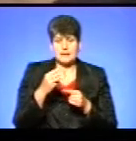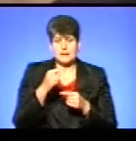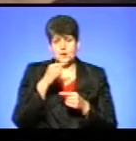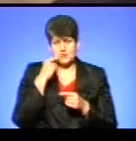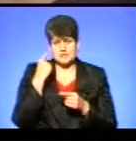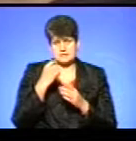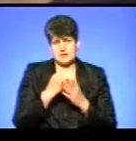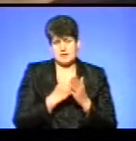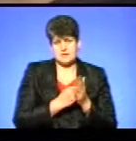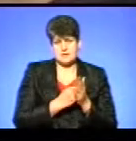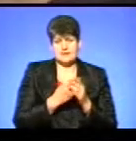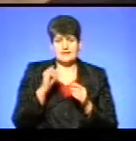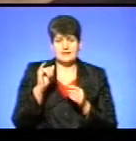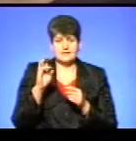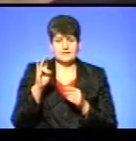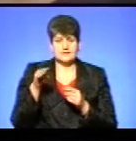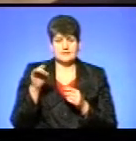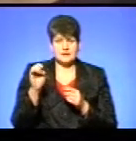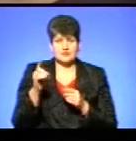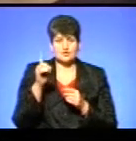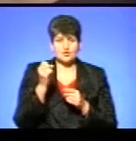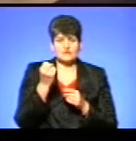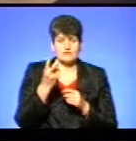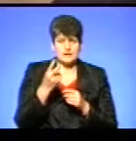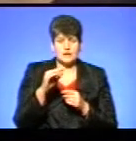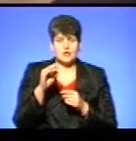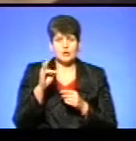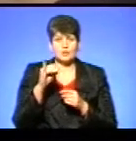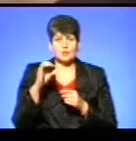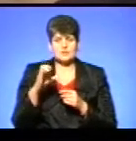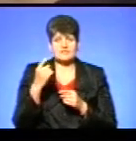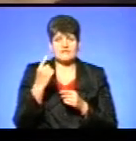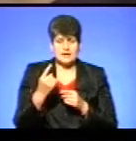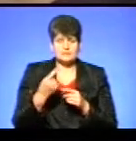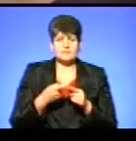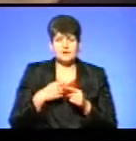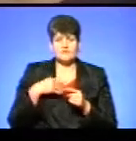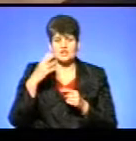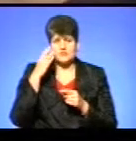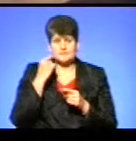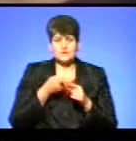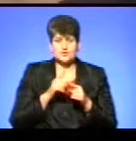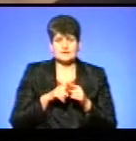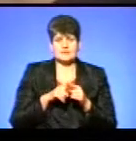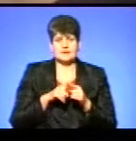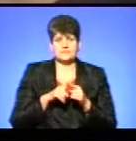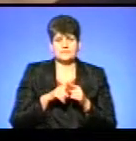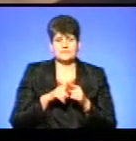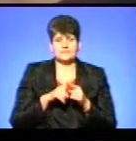телеканали. Це є «Інтер», «112» та «Ньюзван». Ми вважаємо, що таке розмиття уваги – це є,